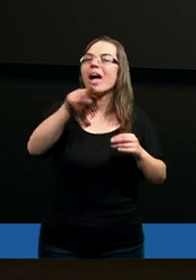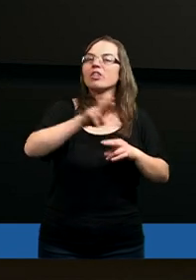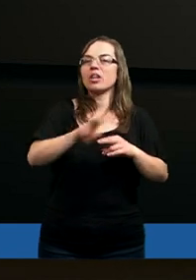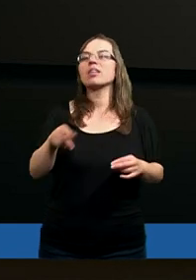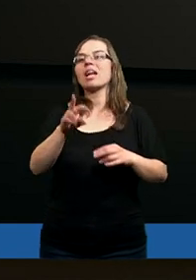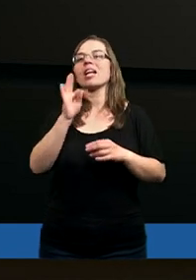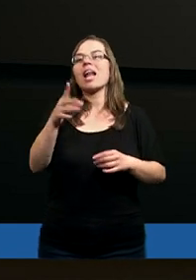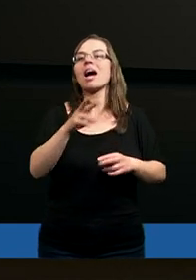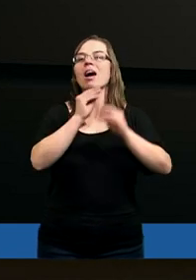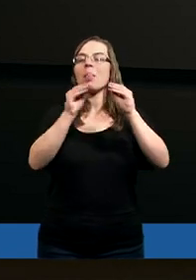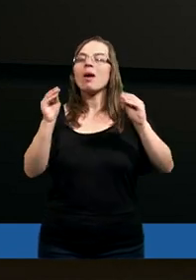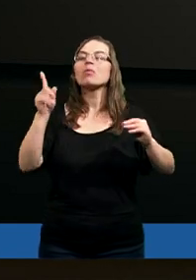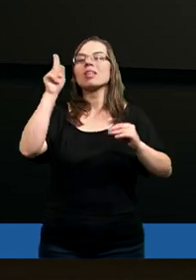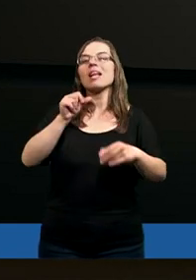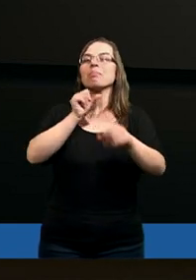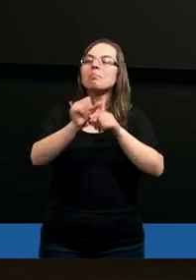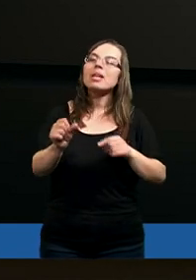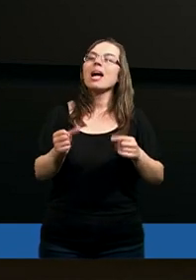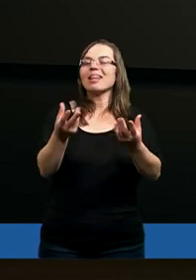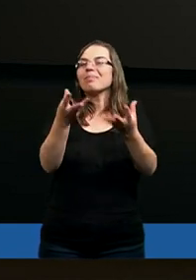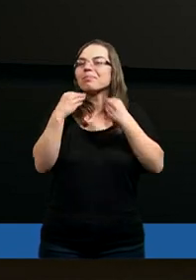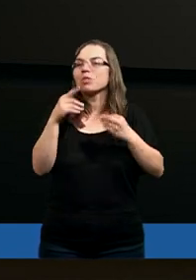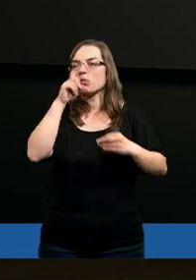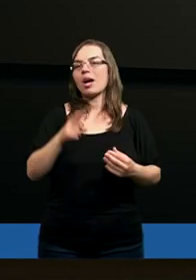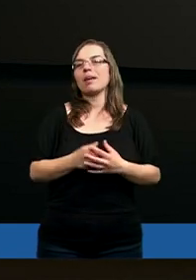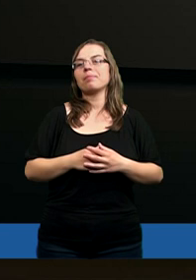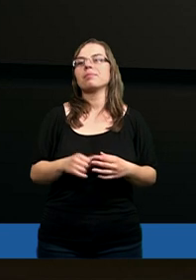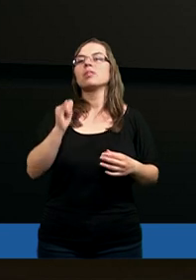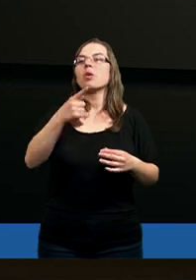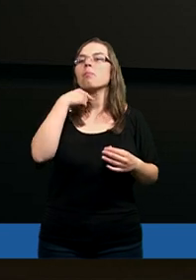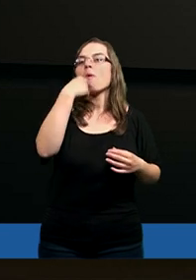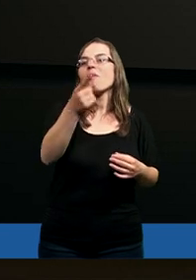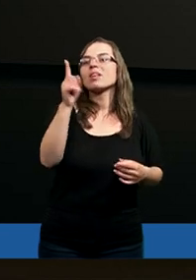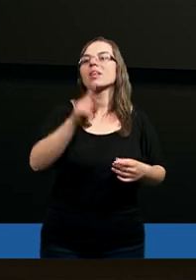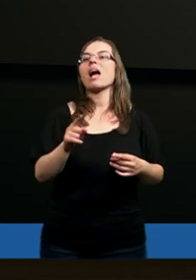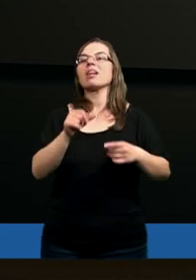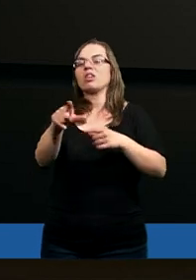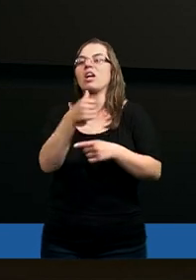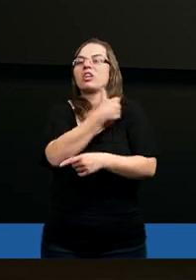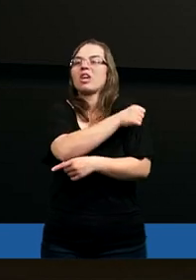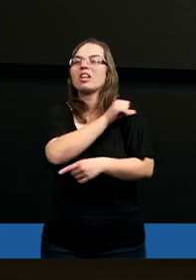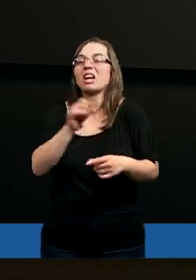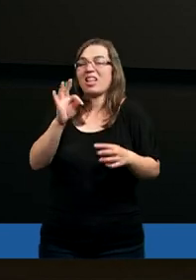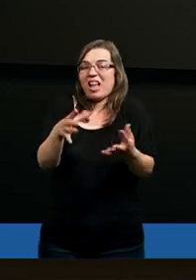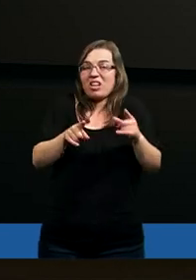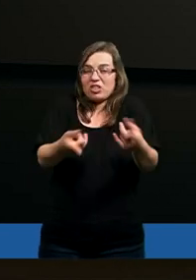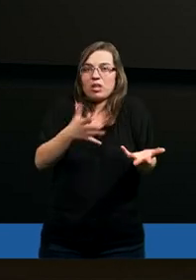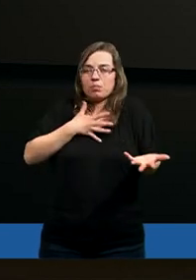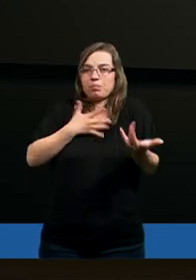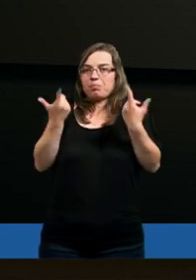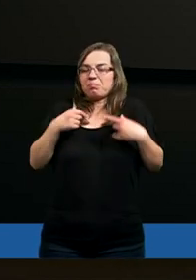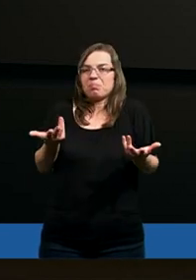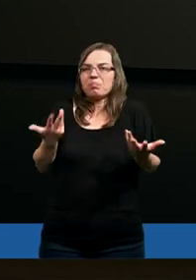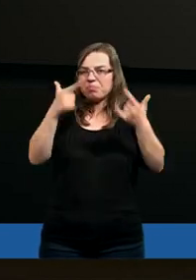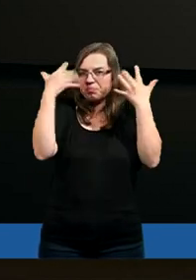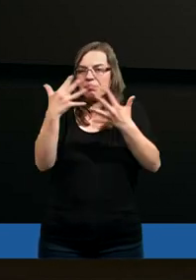nauczyciel na pewno będzie chętnie słuchany, prawda? Aż dziwne byśmy powiedzieli przecież, w kościele chrześcijańskim, żeby takie rzeczy mogły